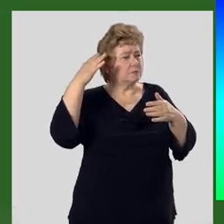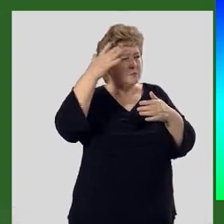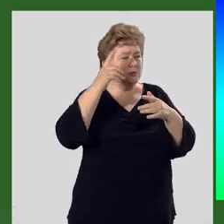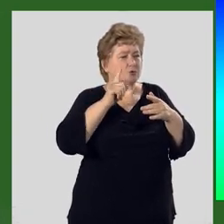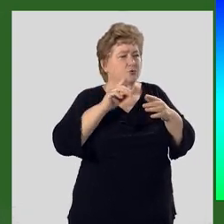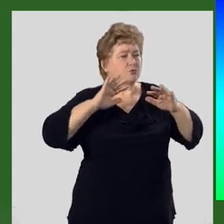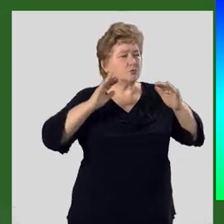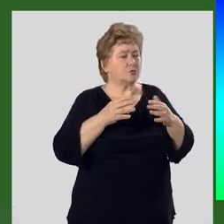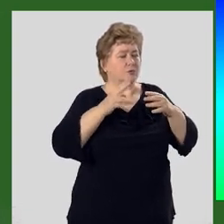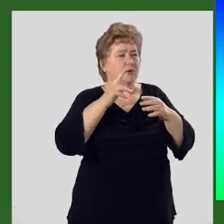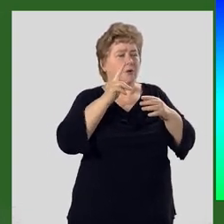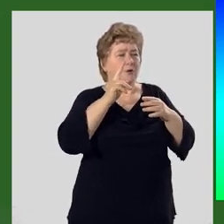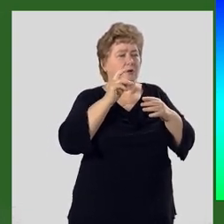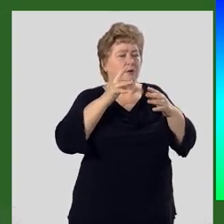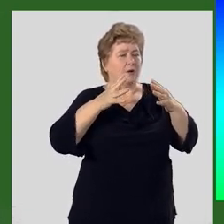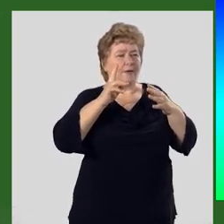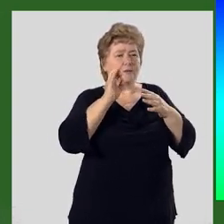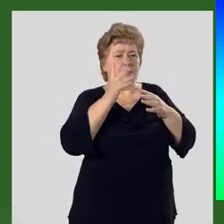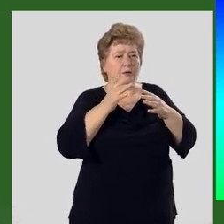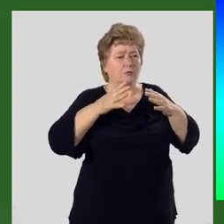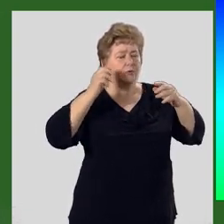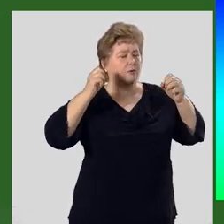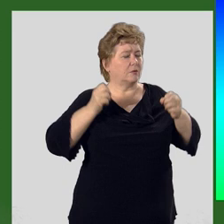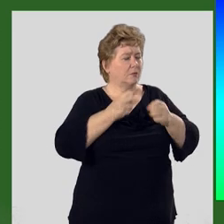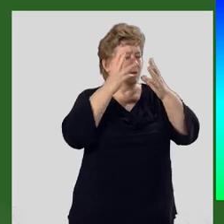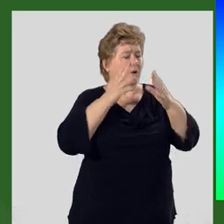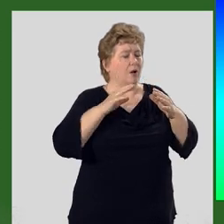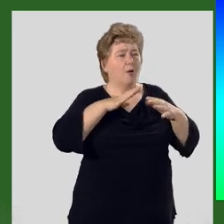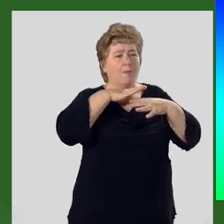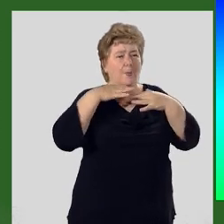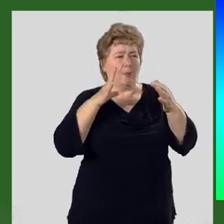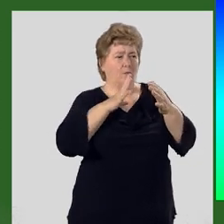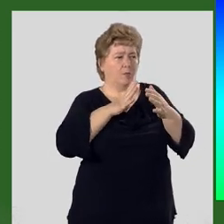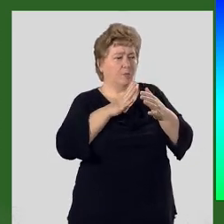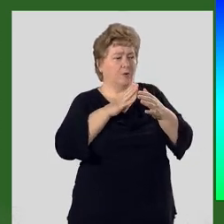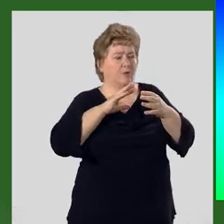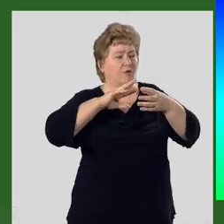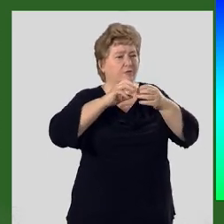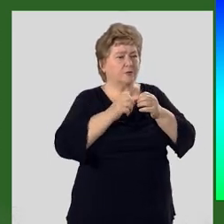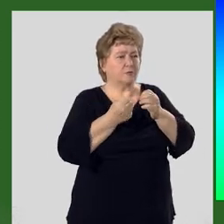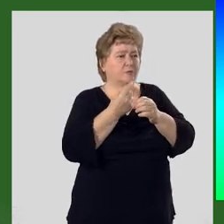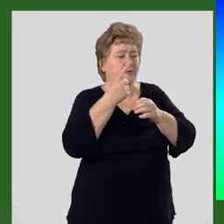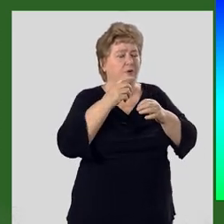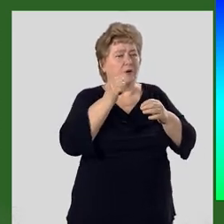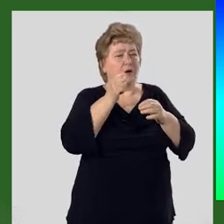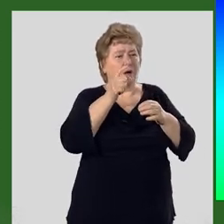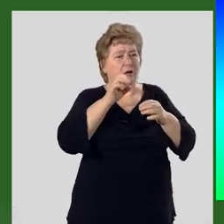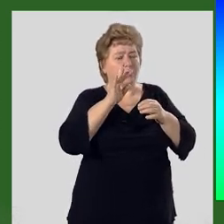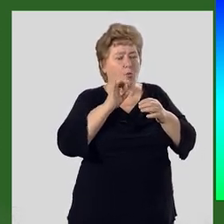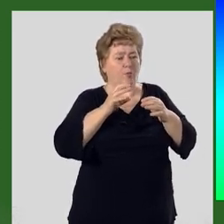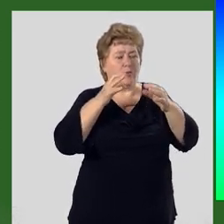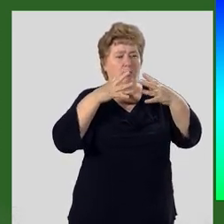случилось что-то вроде кислородной катастрофы. Его оказалось слишком много. В результате стали появляться аэробные